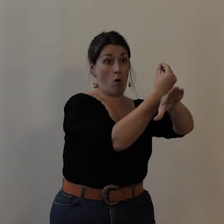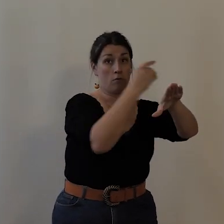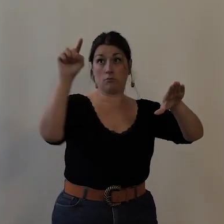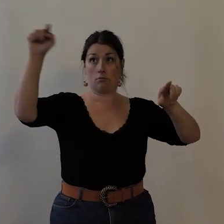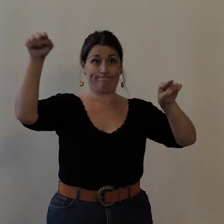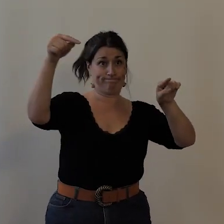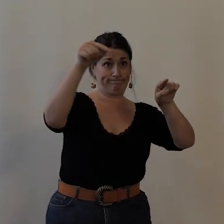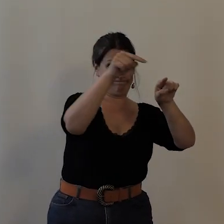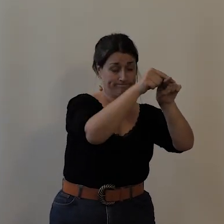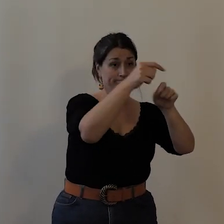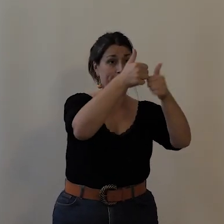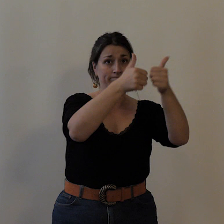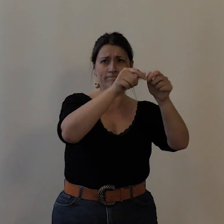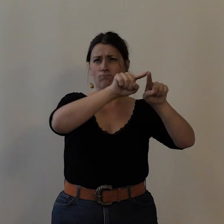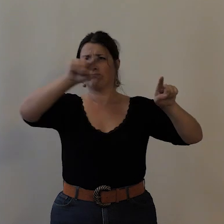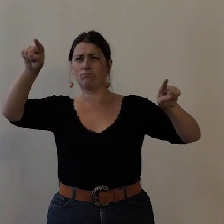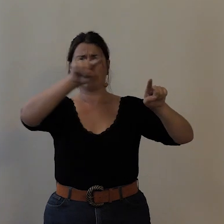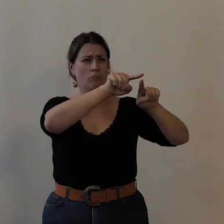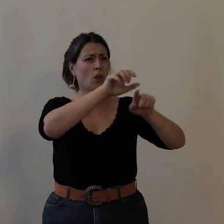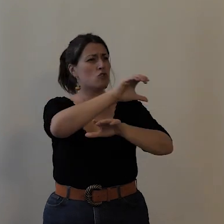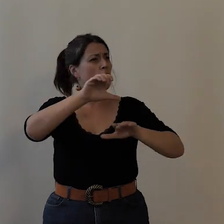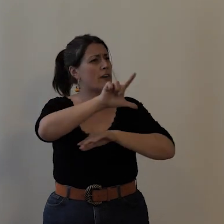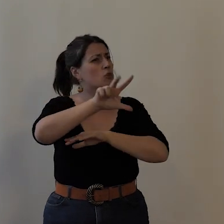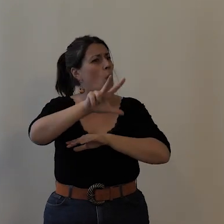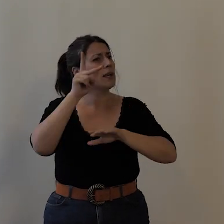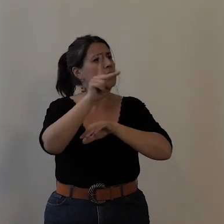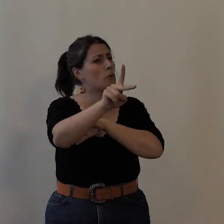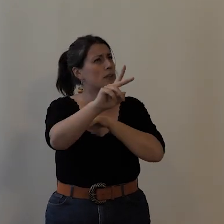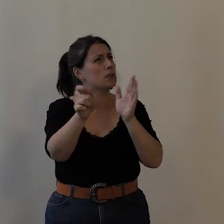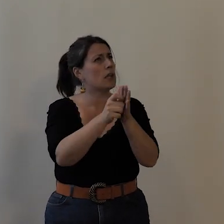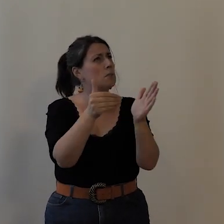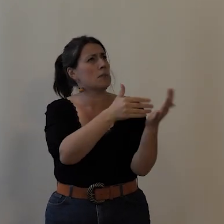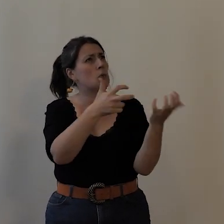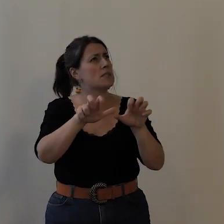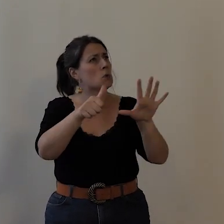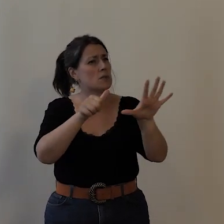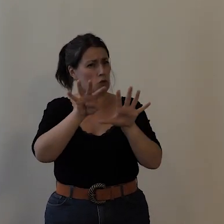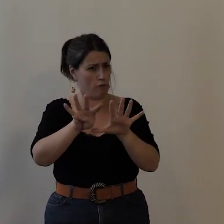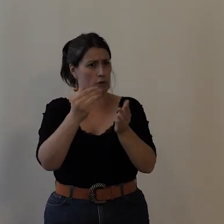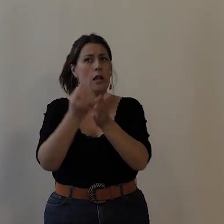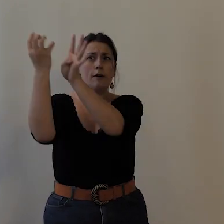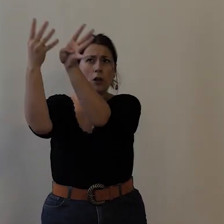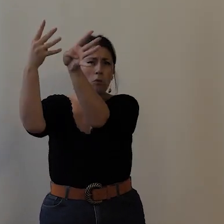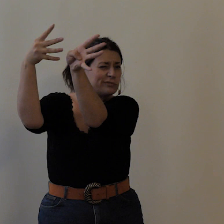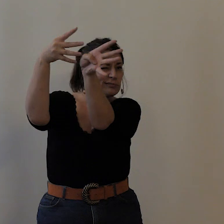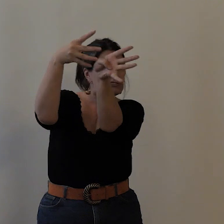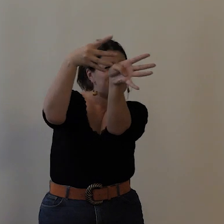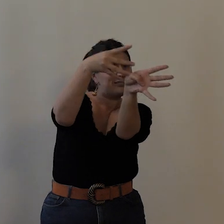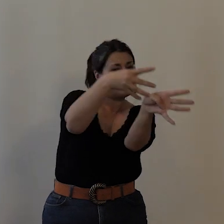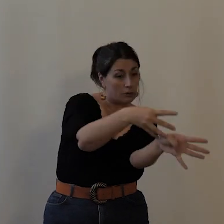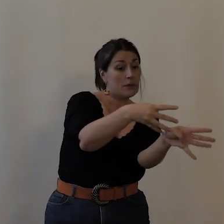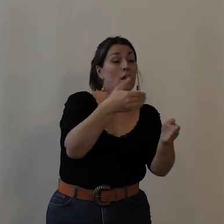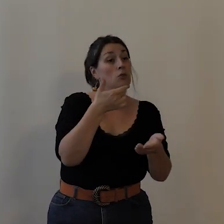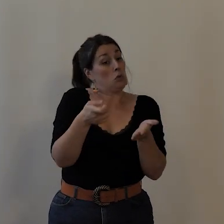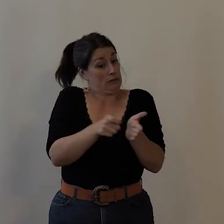sont sur une distance de 123 kilomètres, en 1869. Très rapidement, donc à partir de 1868,